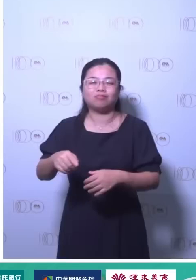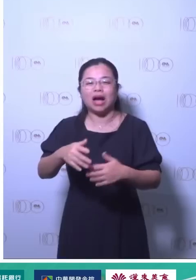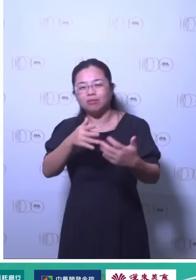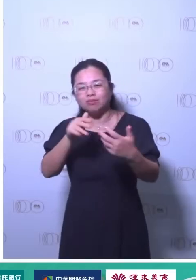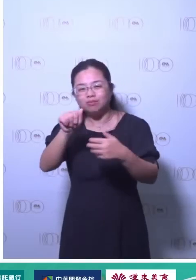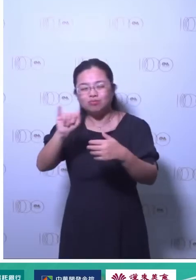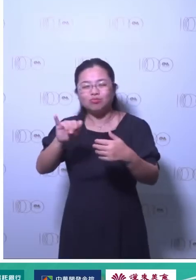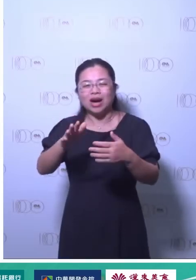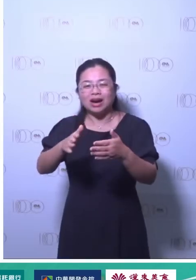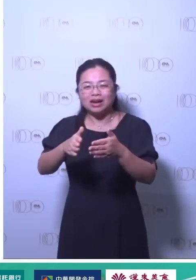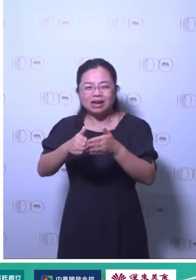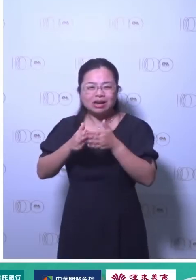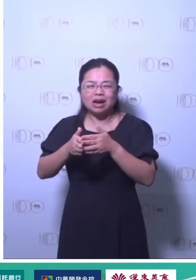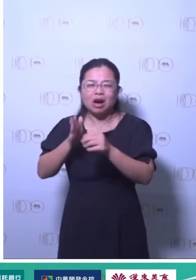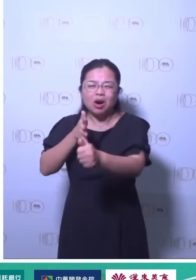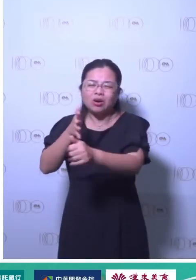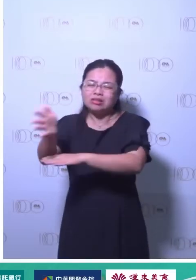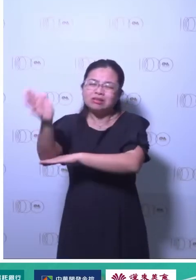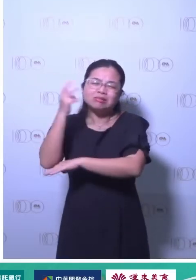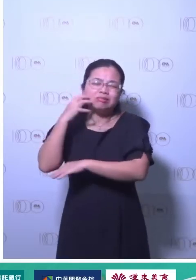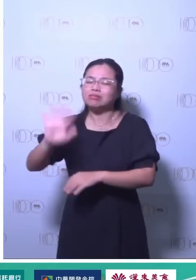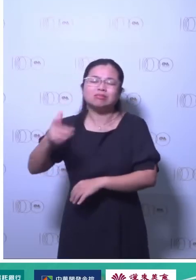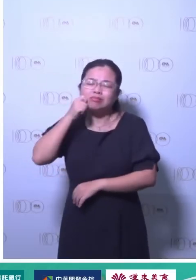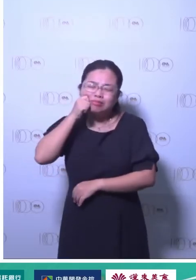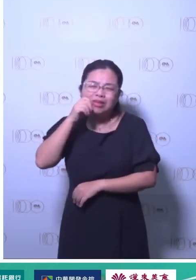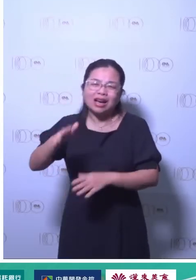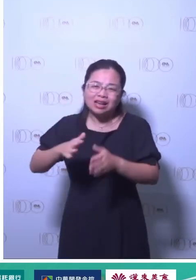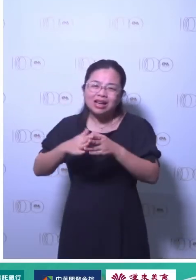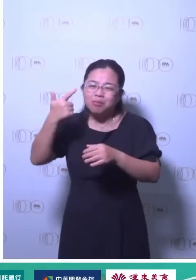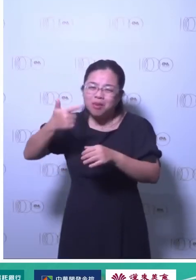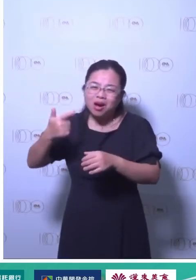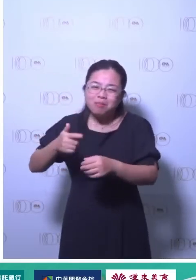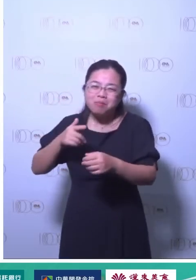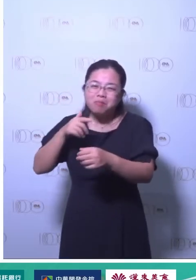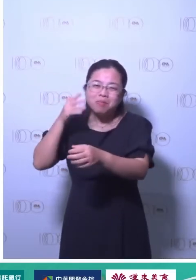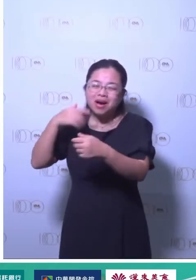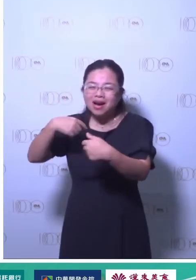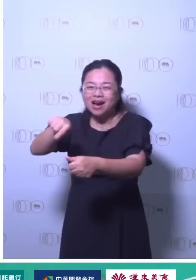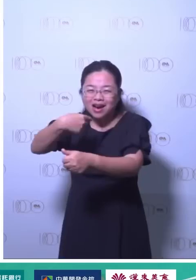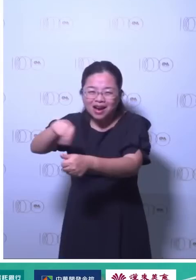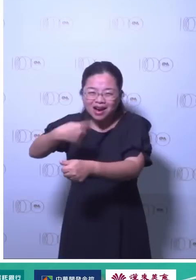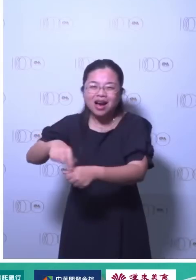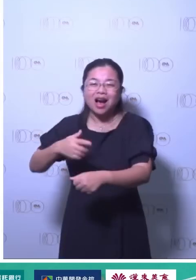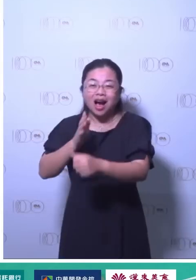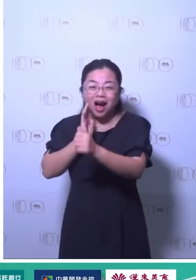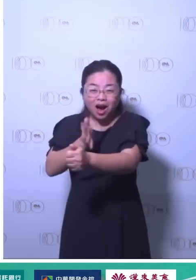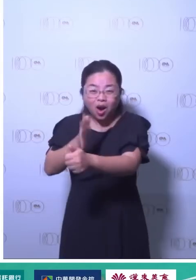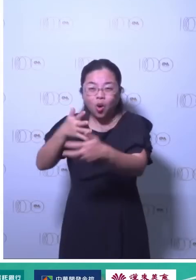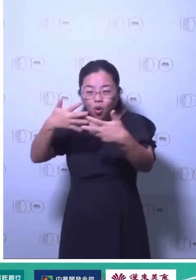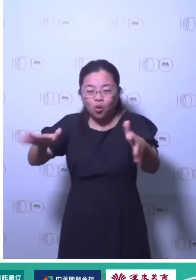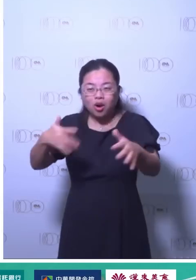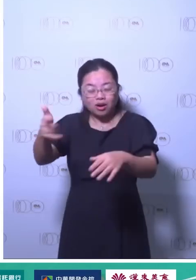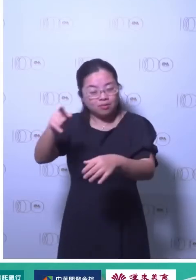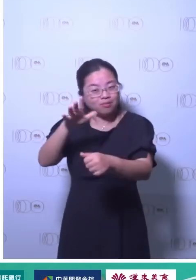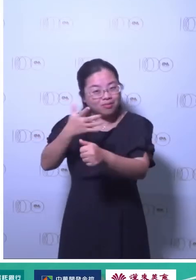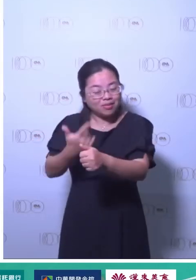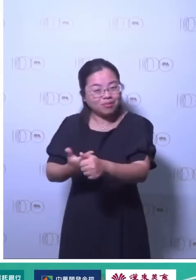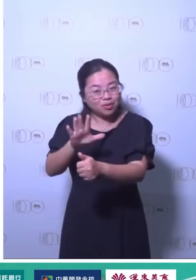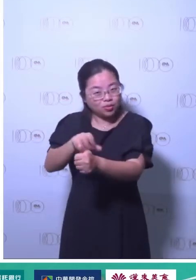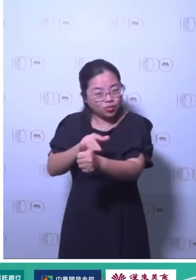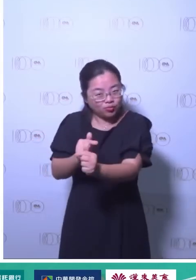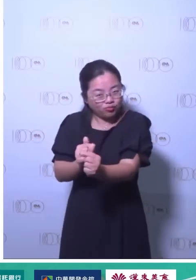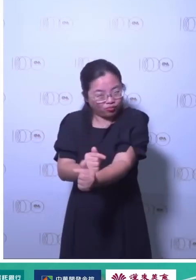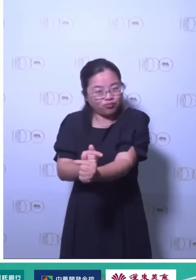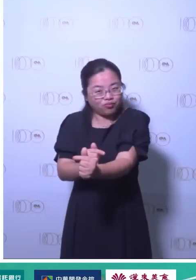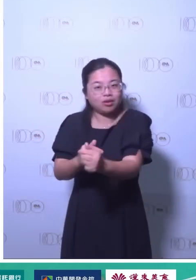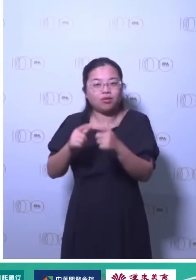那如果觉得资讯不好找你就问问机器人跟他聊聊天他就会跟你讲资讯当然我自己试过之后我发现机器人都是要调教